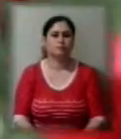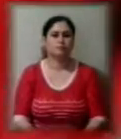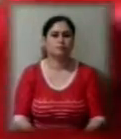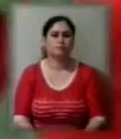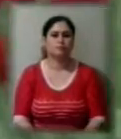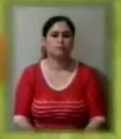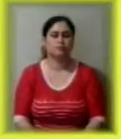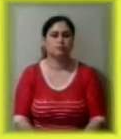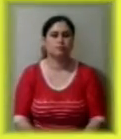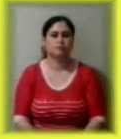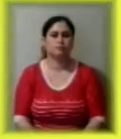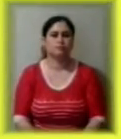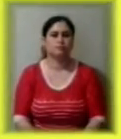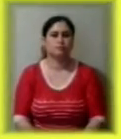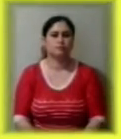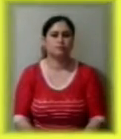Херсонщина.